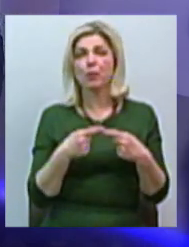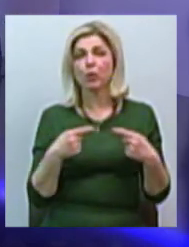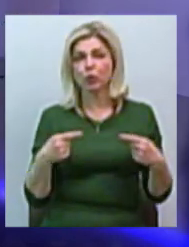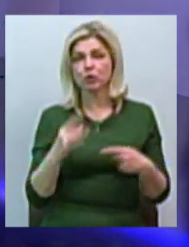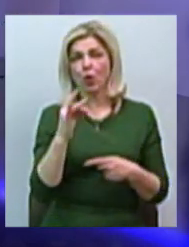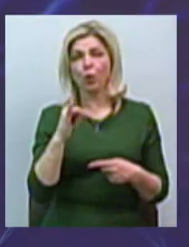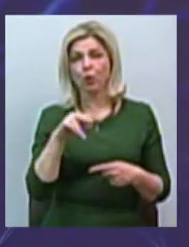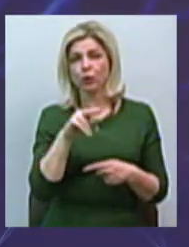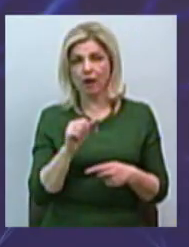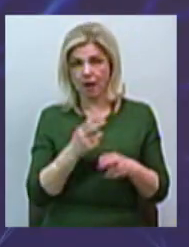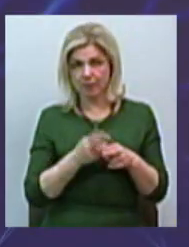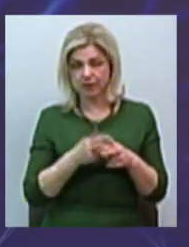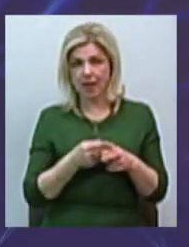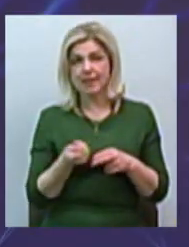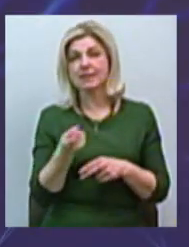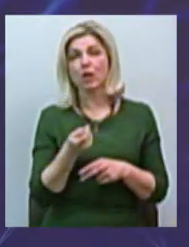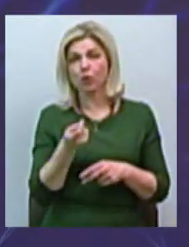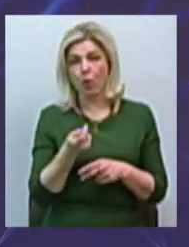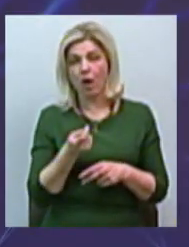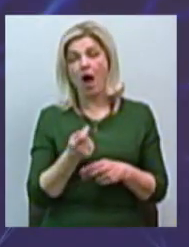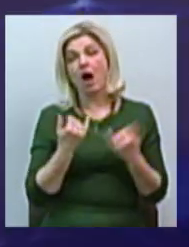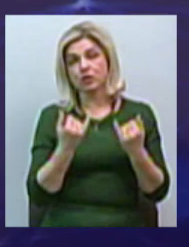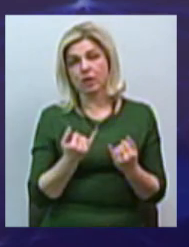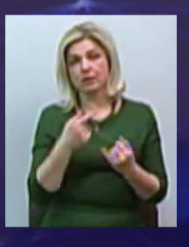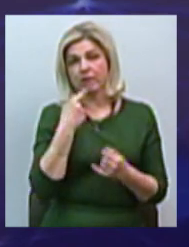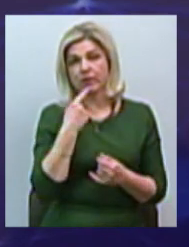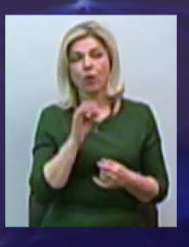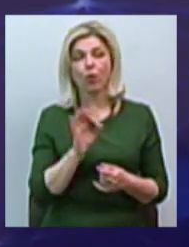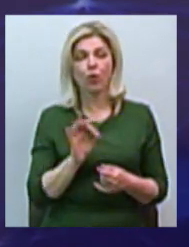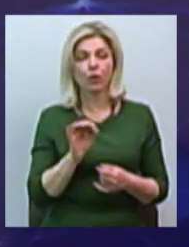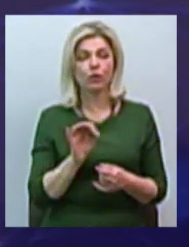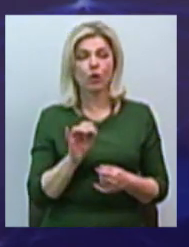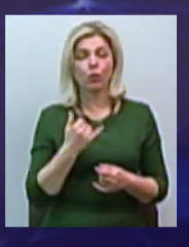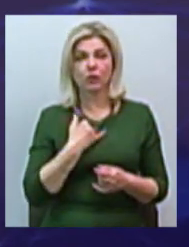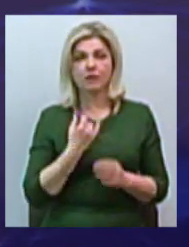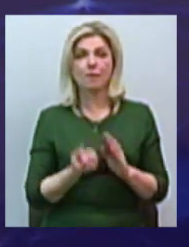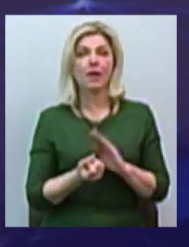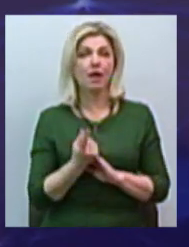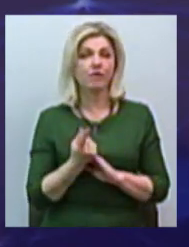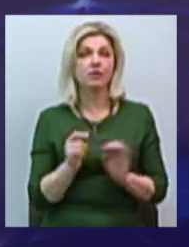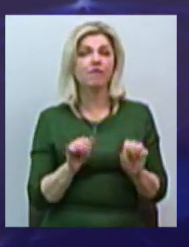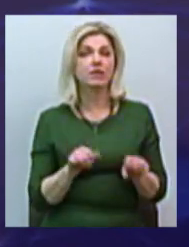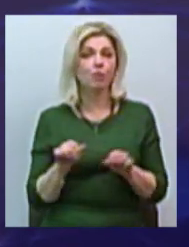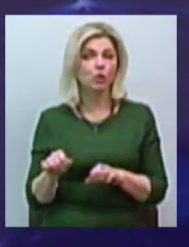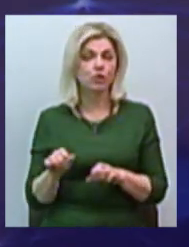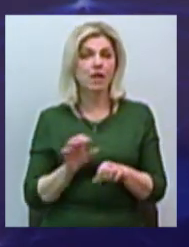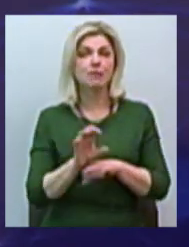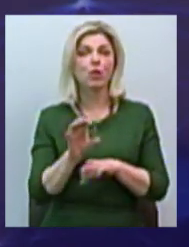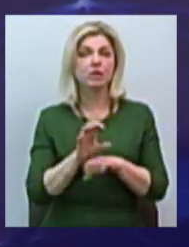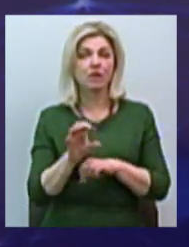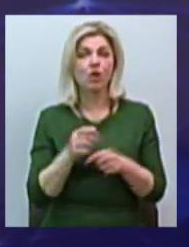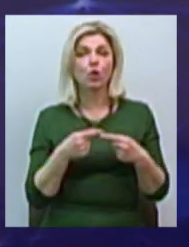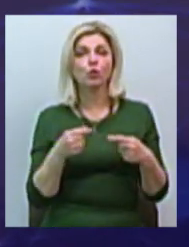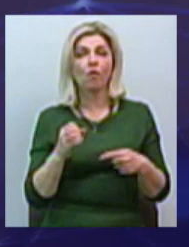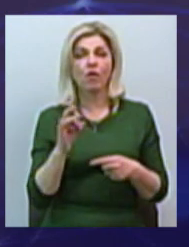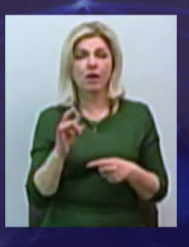це зерно. А в даному же случае вже йде річ о тому, що ми... У нас появиться можливість експортирувати товари